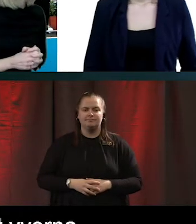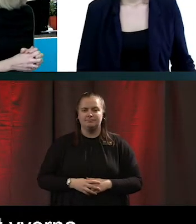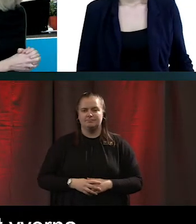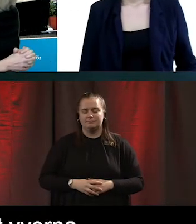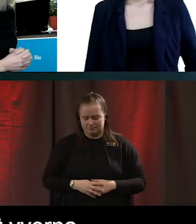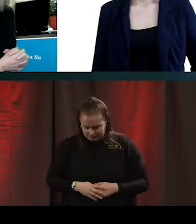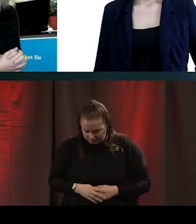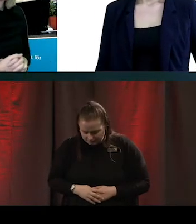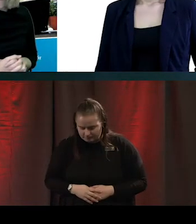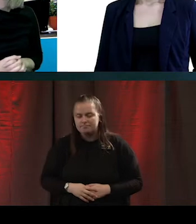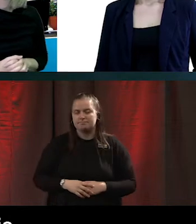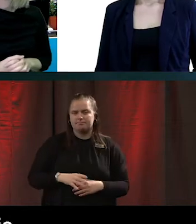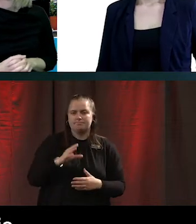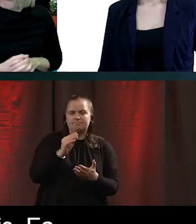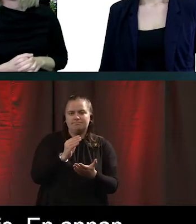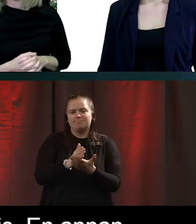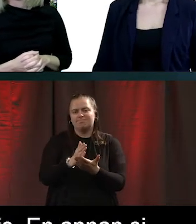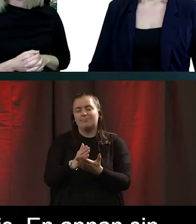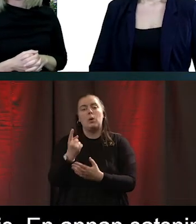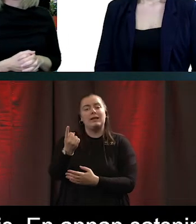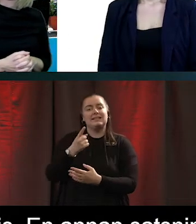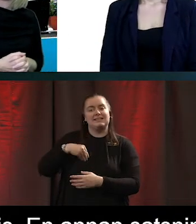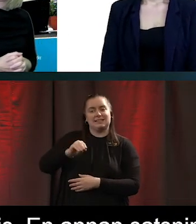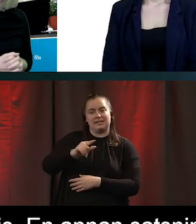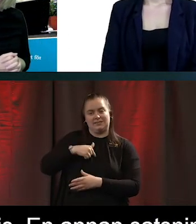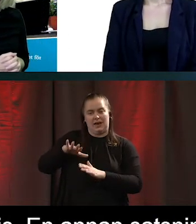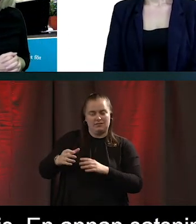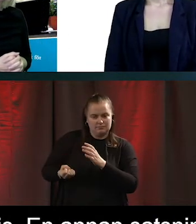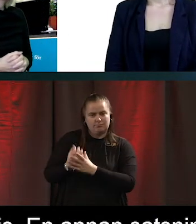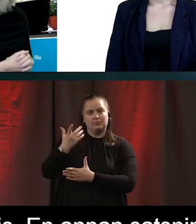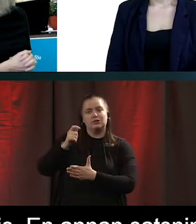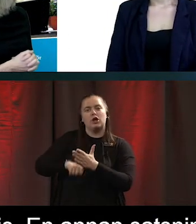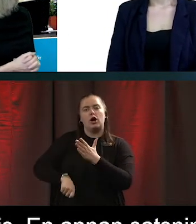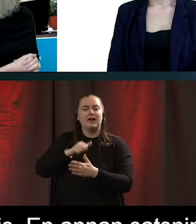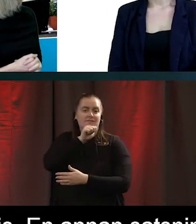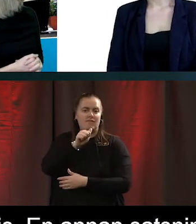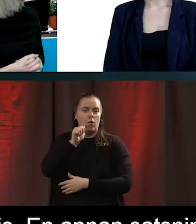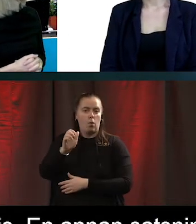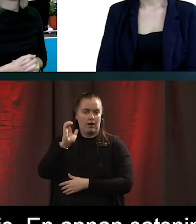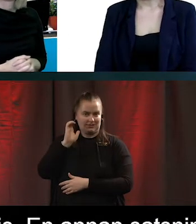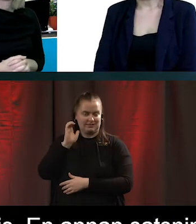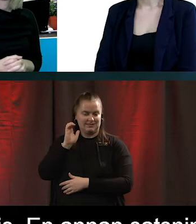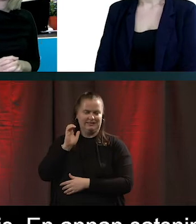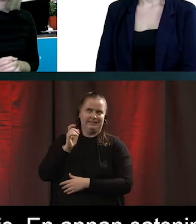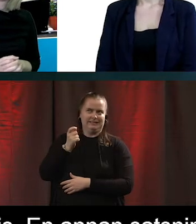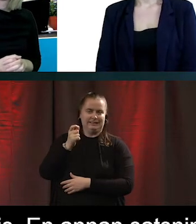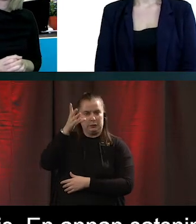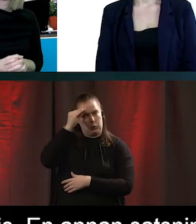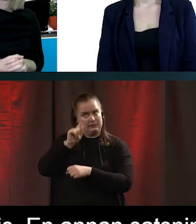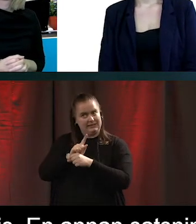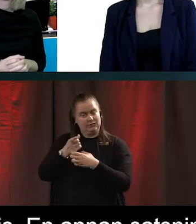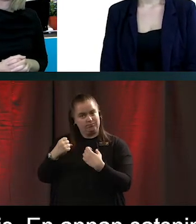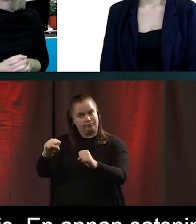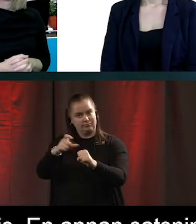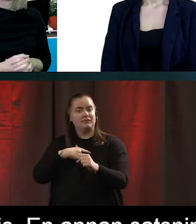Precis. En annan satsning som vi har startat upp. Vi startade i våras. Vilket var en väldigt dum tid att starta, märkte vi, när